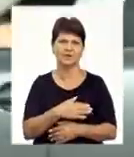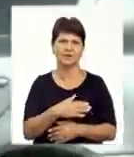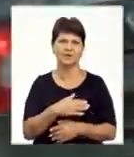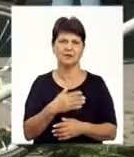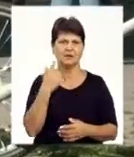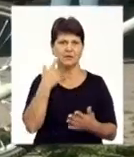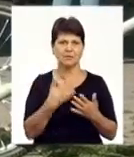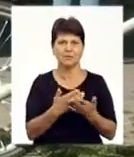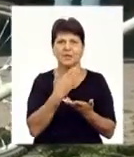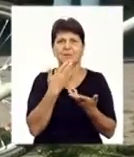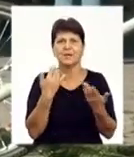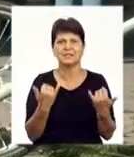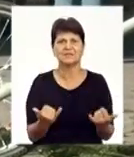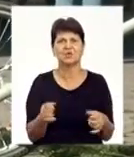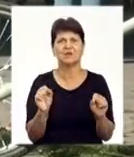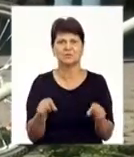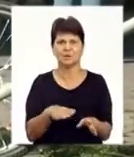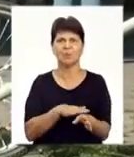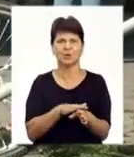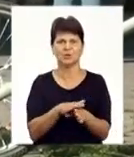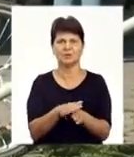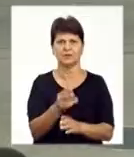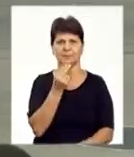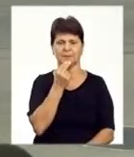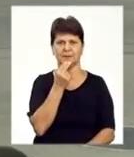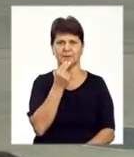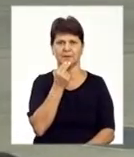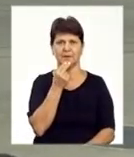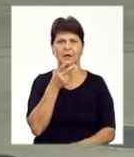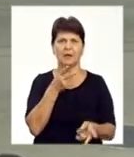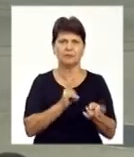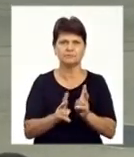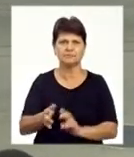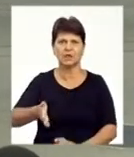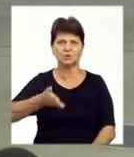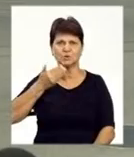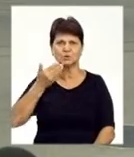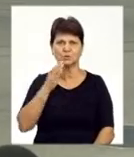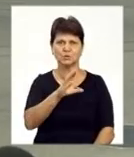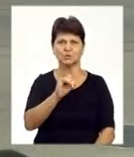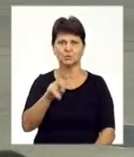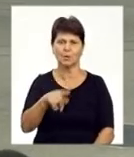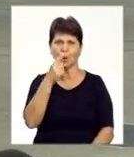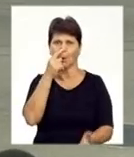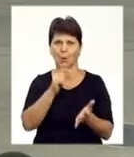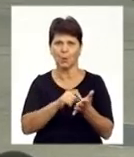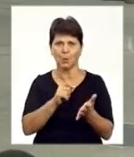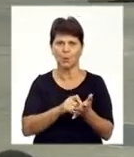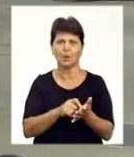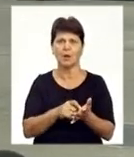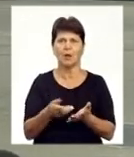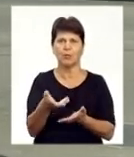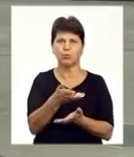сьогодні не мають можливості полноценно питатися. Наваристий суп з куриним